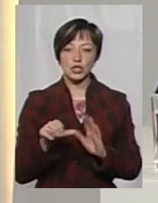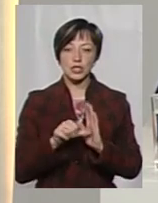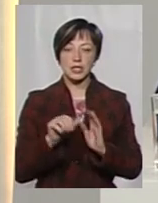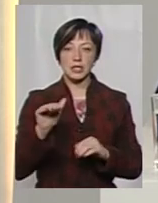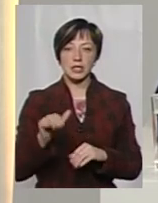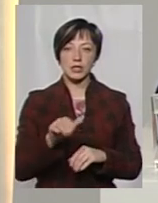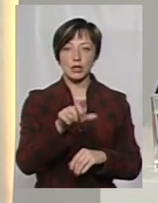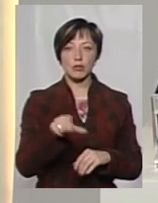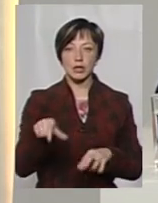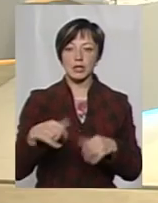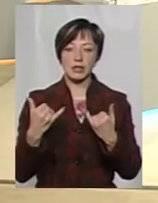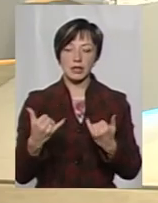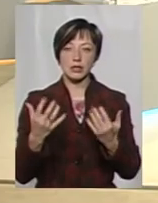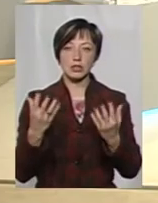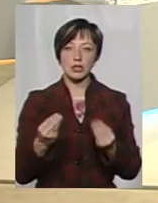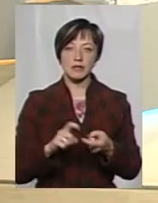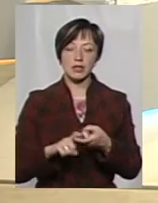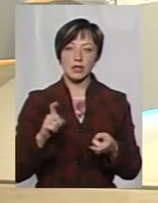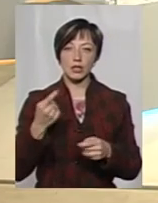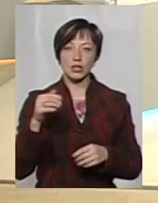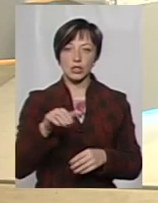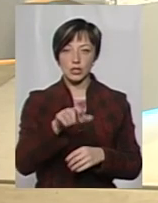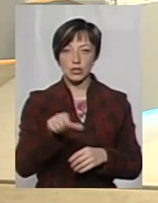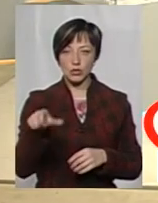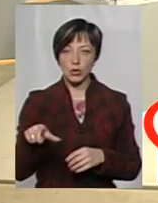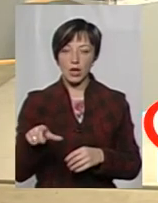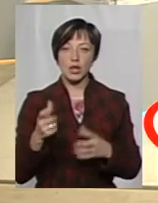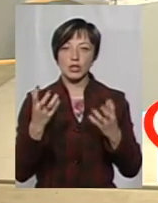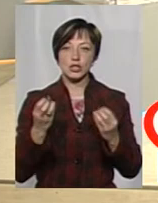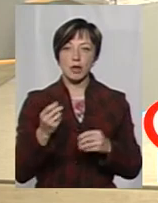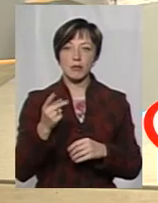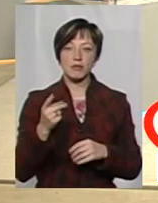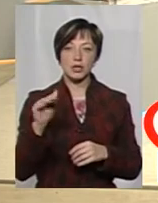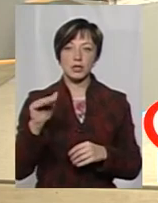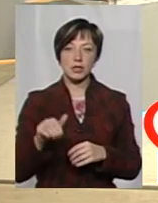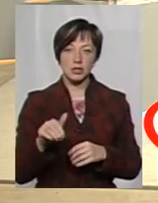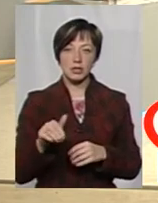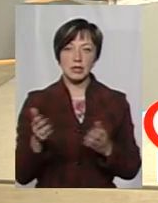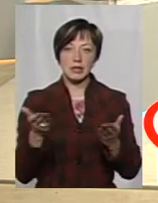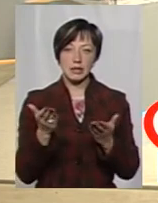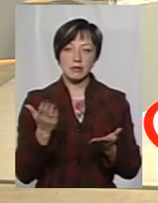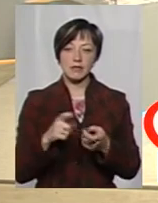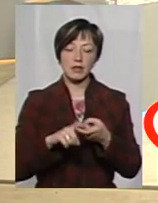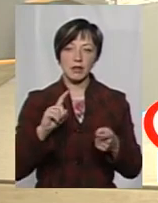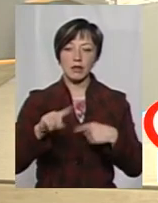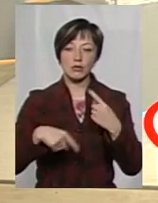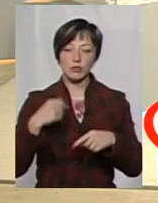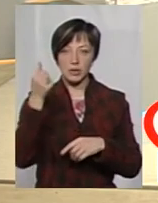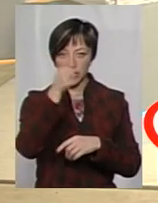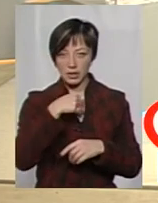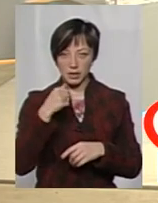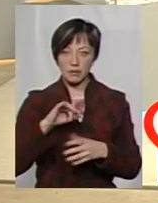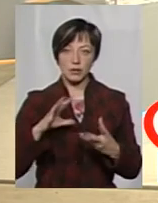тисяч абонентів на даний час від'єдналося тисячу, тобто ще півтори тисячі вони десь, мабуть, від'єднаються на слідовий рік.